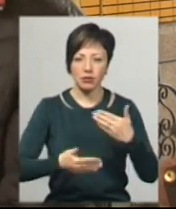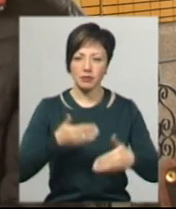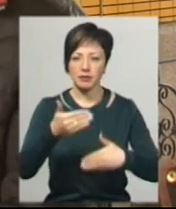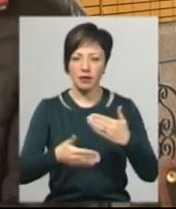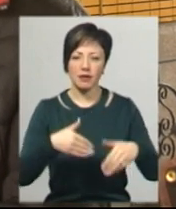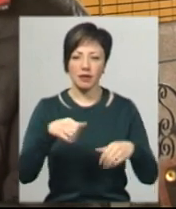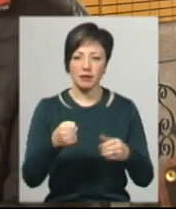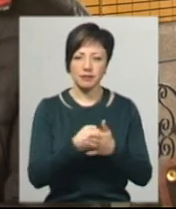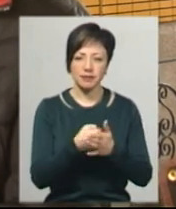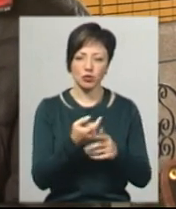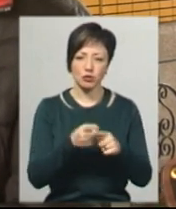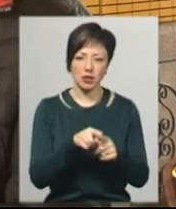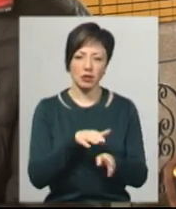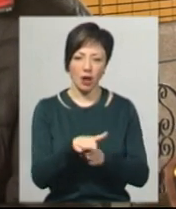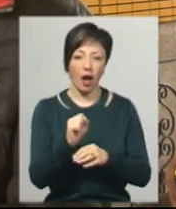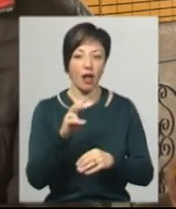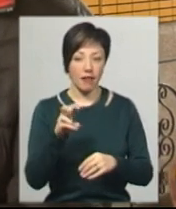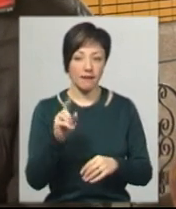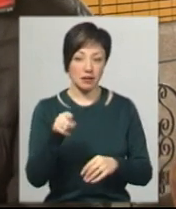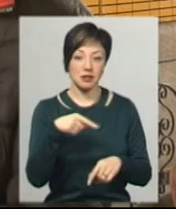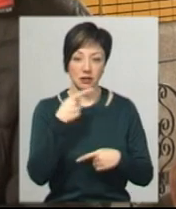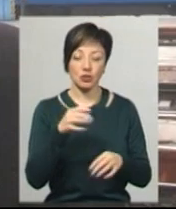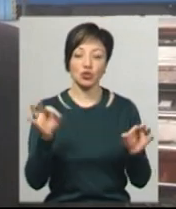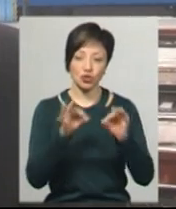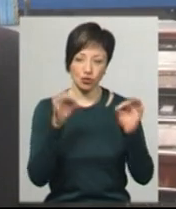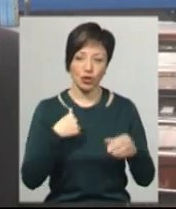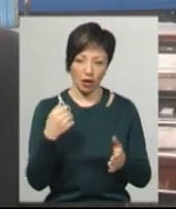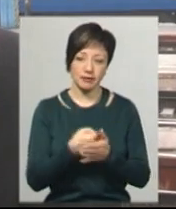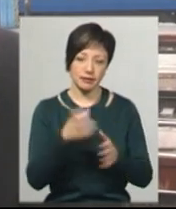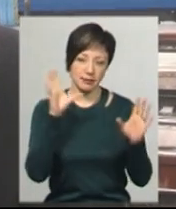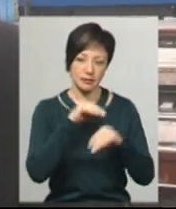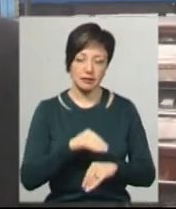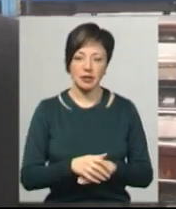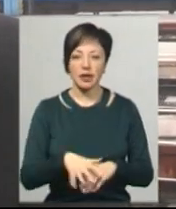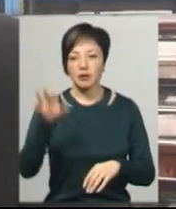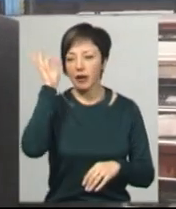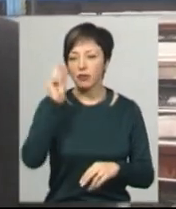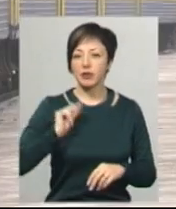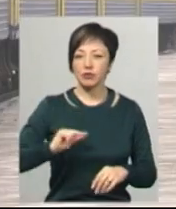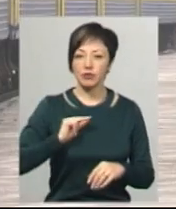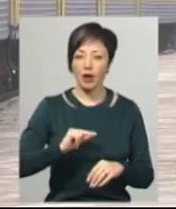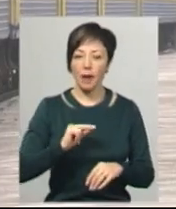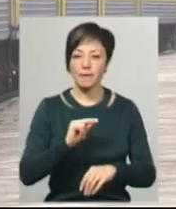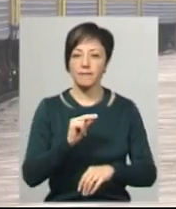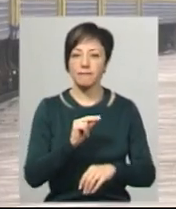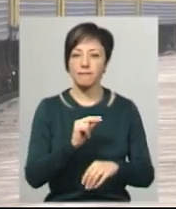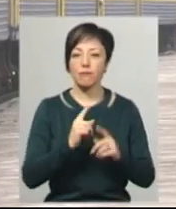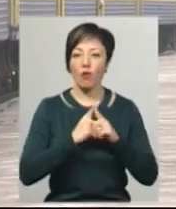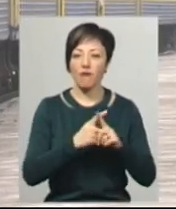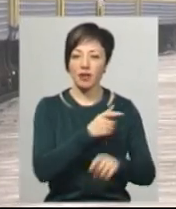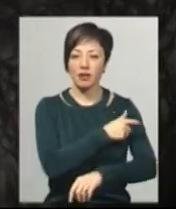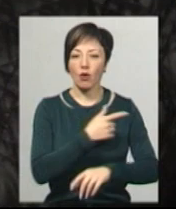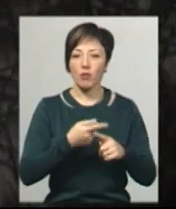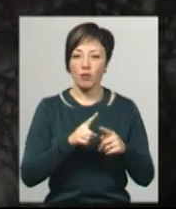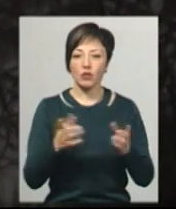кабінетів, щоб це реалізувати. Але він сказав, нічого я доб'юся. Владислав Бондар пригадує, працював провідником, коли познайомився з Максимом